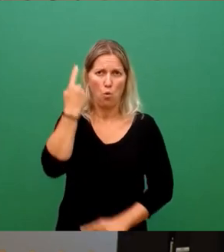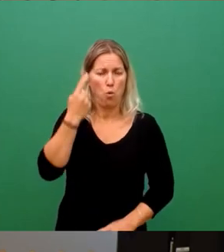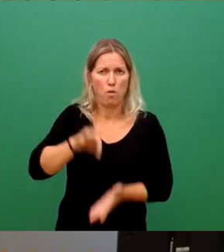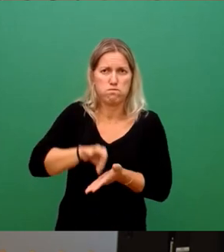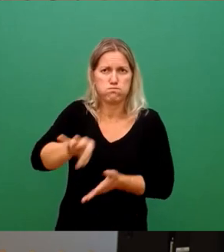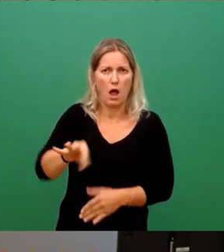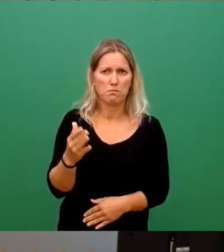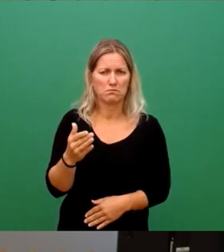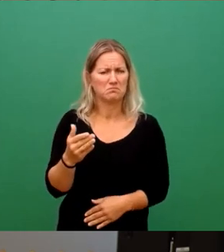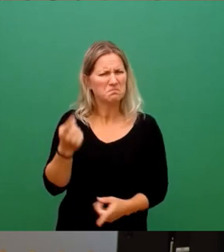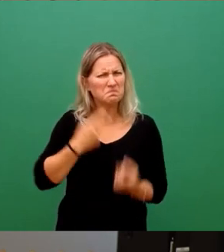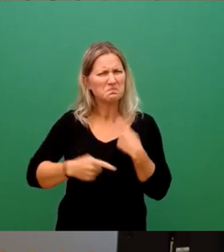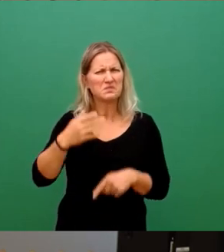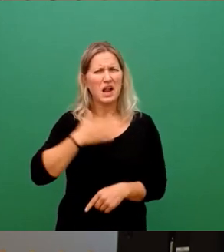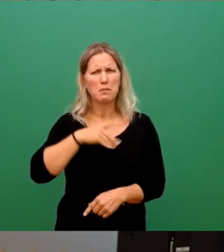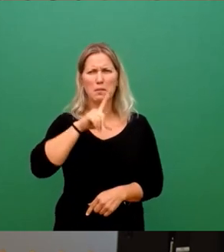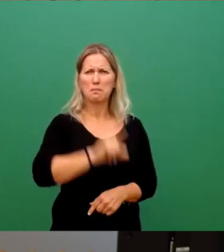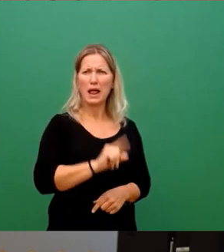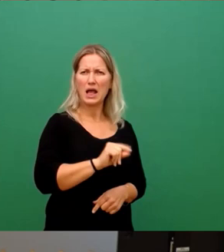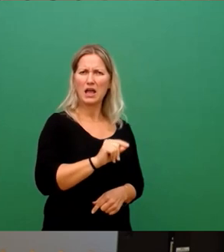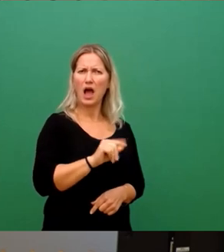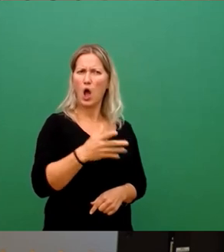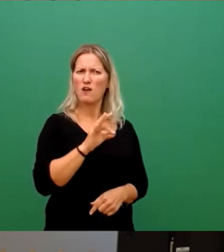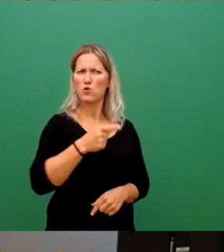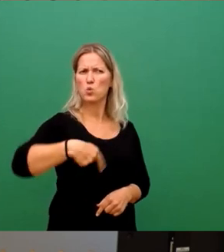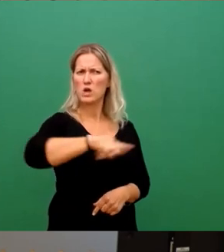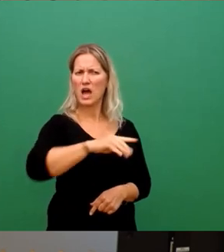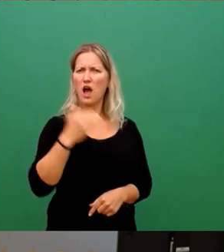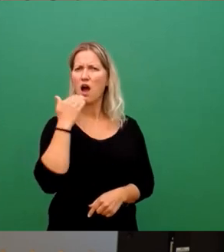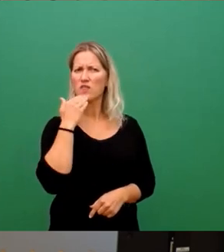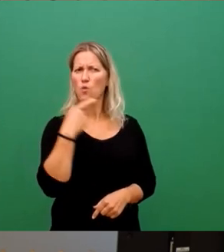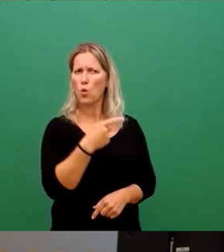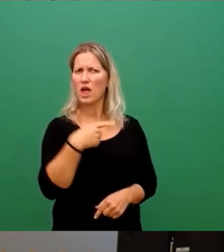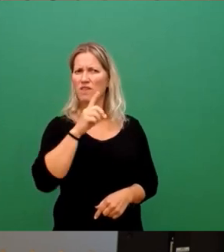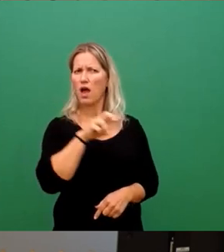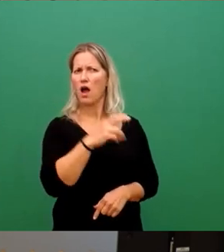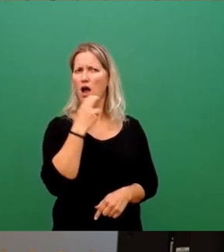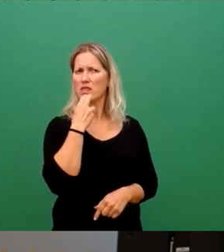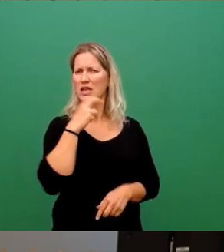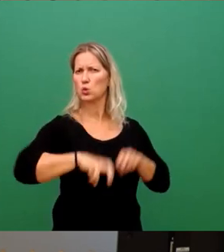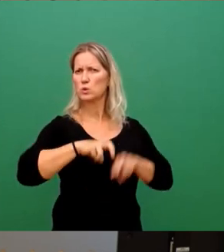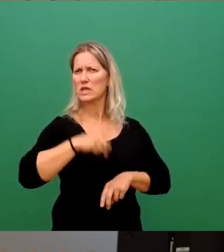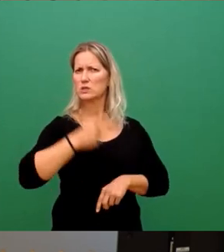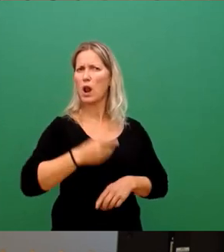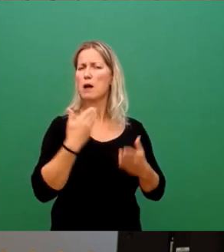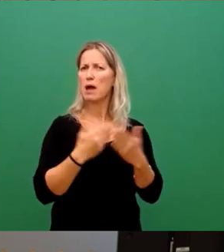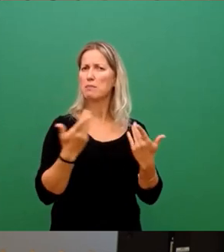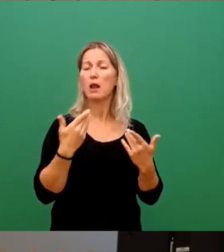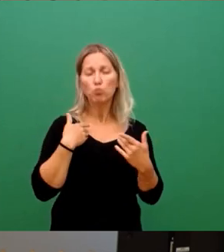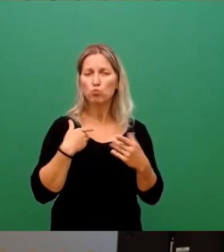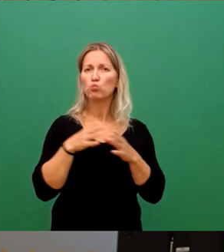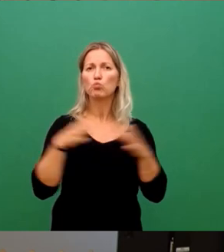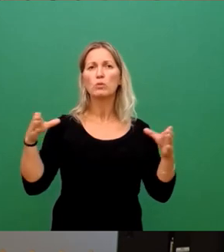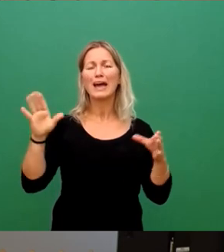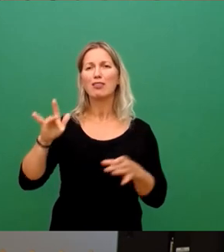nicht einfach günstiger, auch für die Anwohnerinnen und Anwohner, die dann diese Energie nutzen sollen, wenn man beispielsweise ein dezentrales Konzept macht, wenn man ein